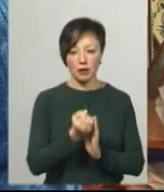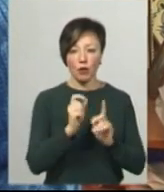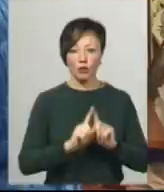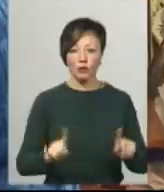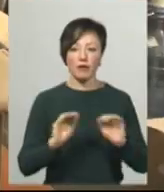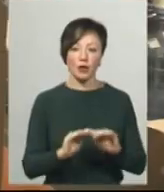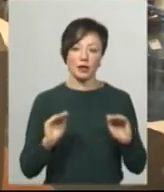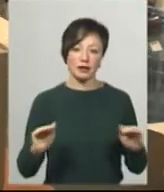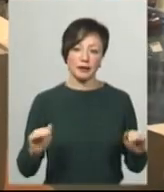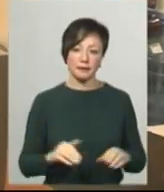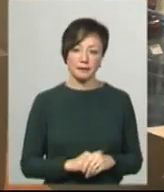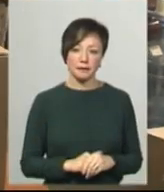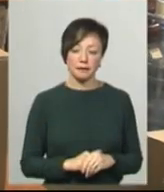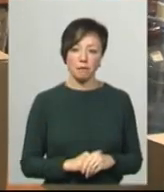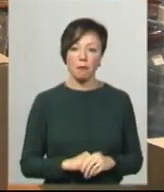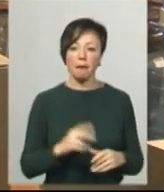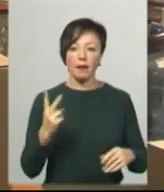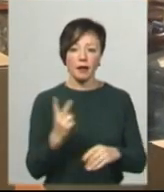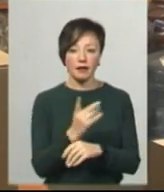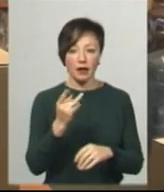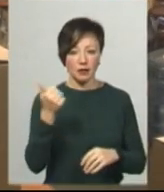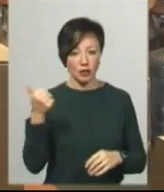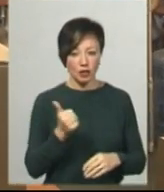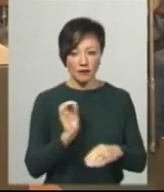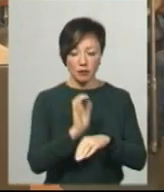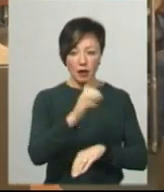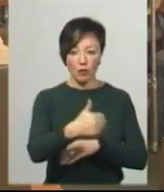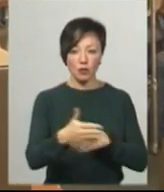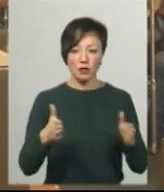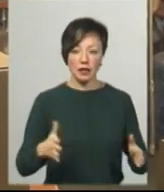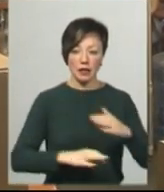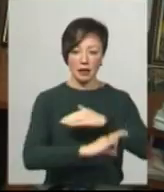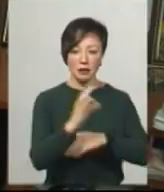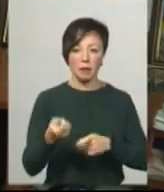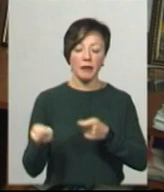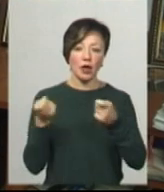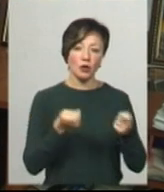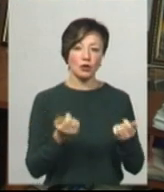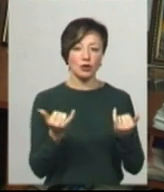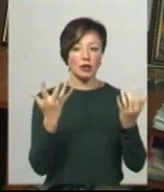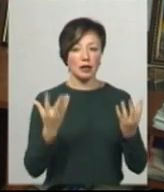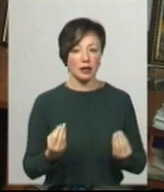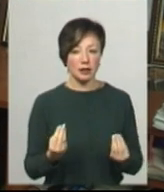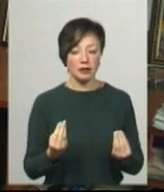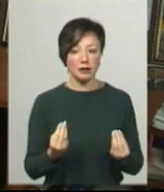особливо дітки. Наталія Дзекар двічі на тиждень висилає посилки на Схід. Приносять на сьогоднішній день